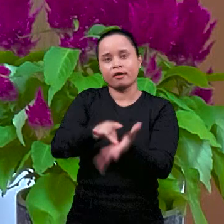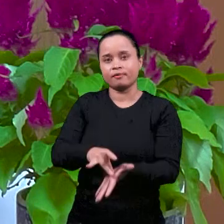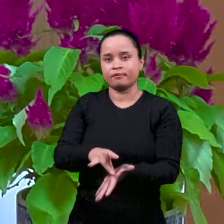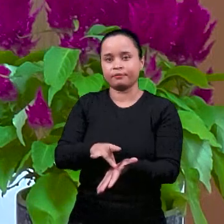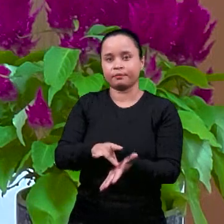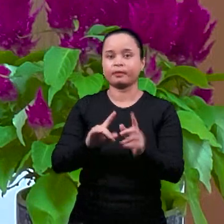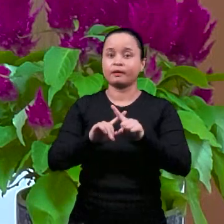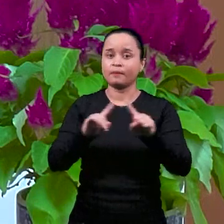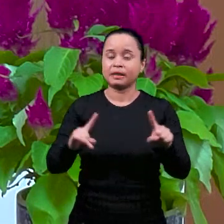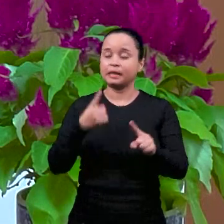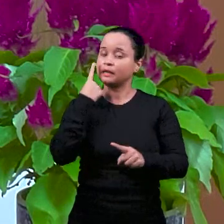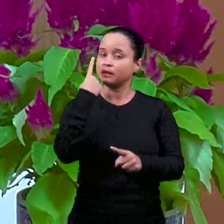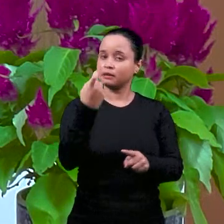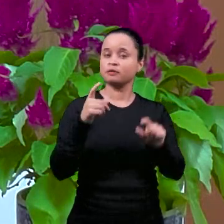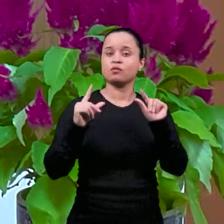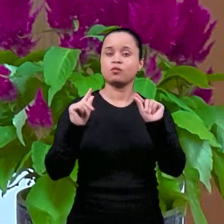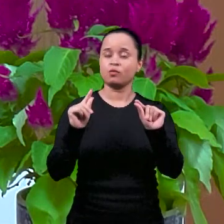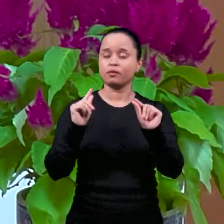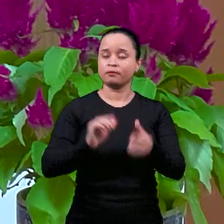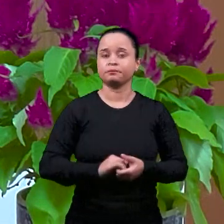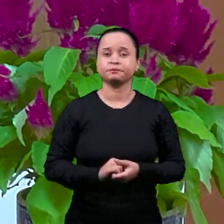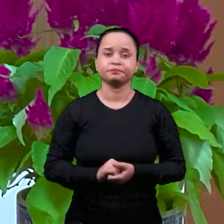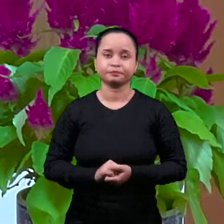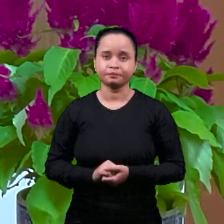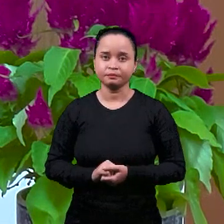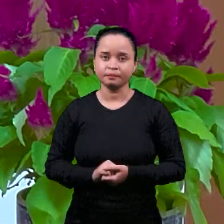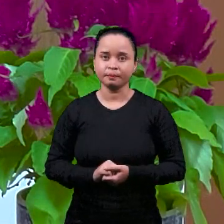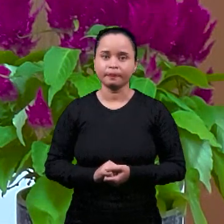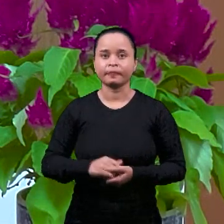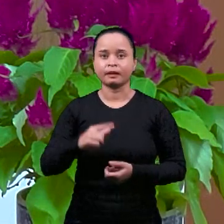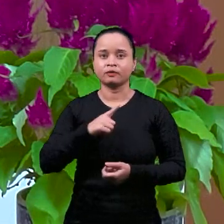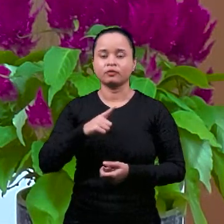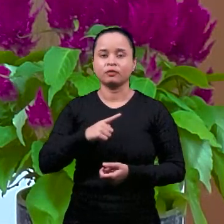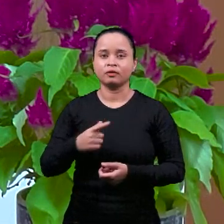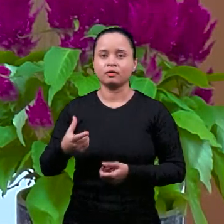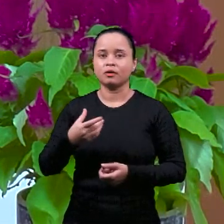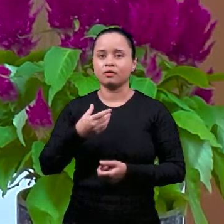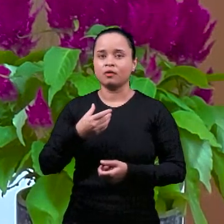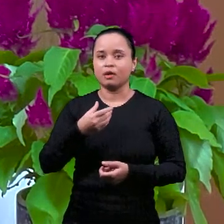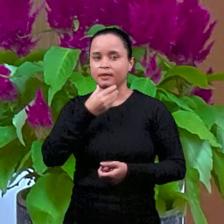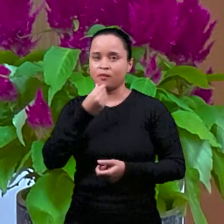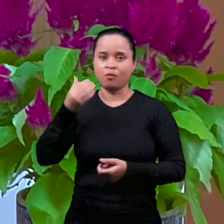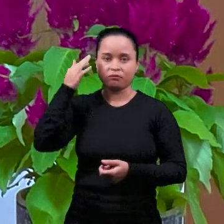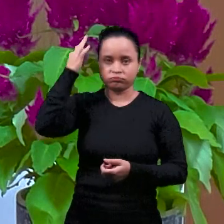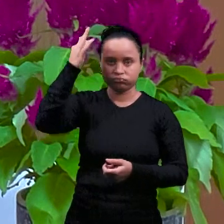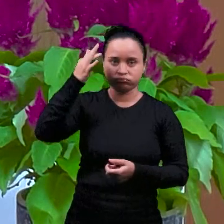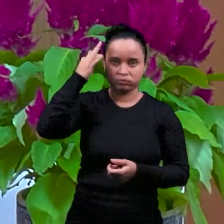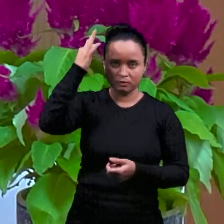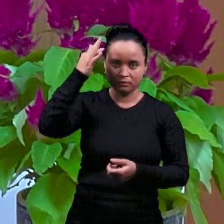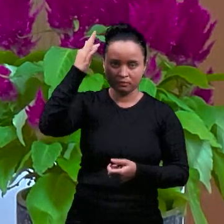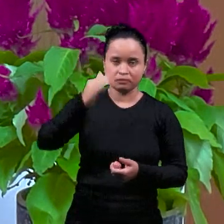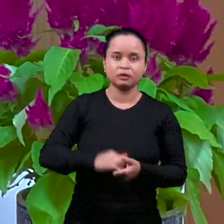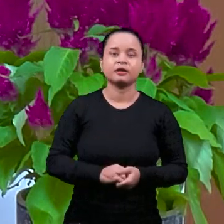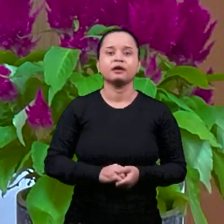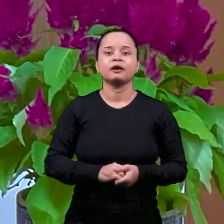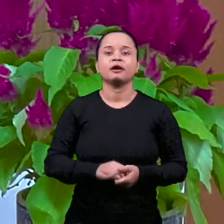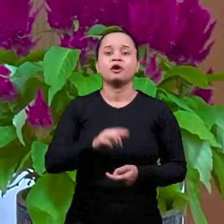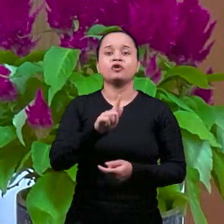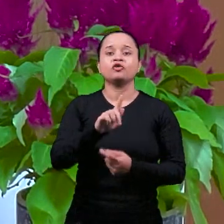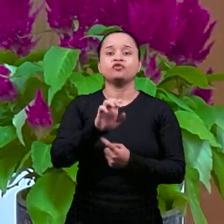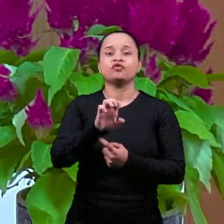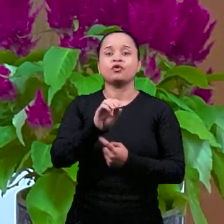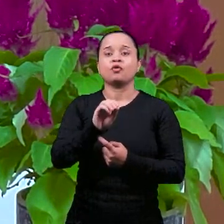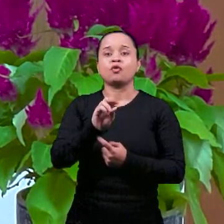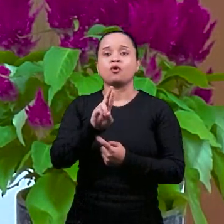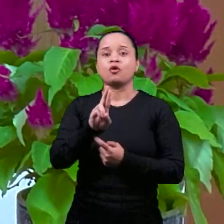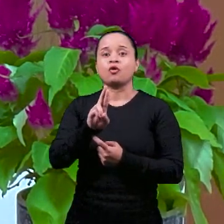устраивая диспуты на тему истины. И интересный факт в отношении философа Дионис,